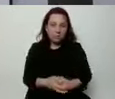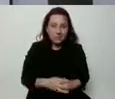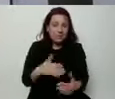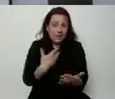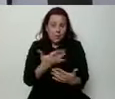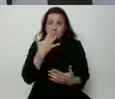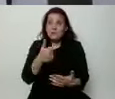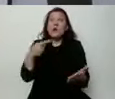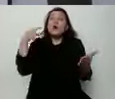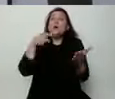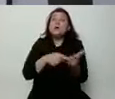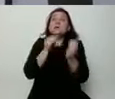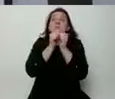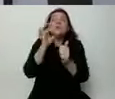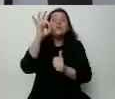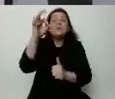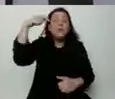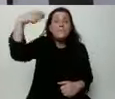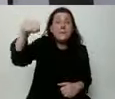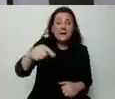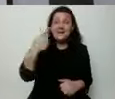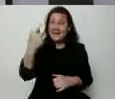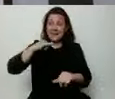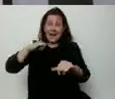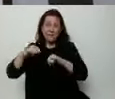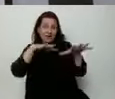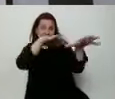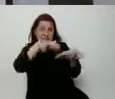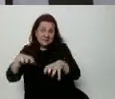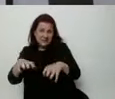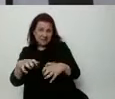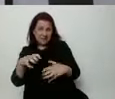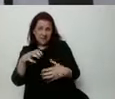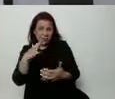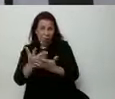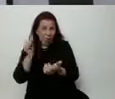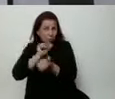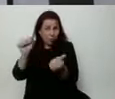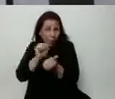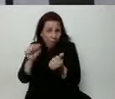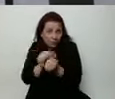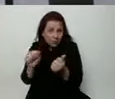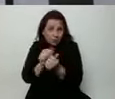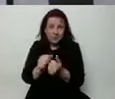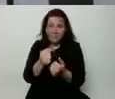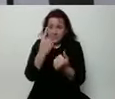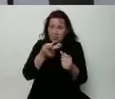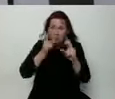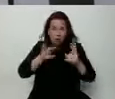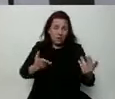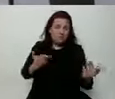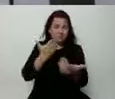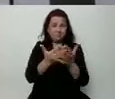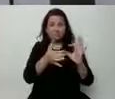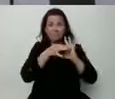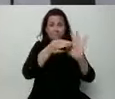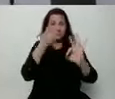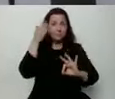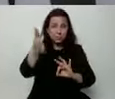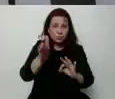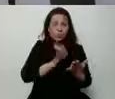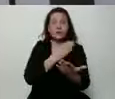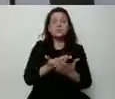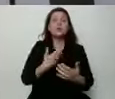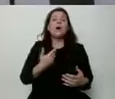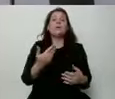prezydenta, o tym, że monopol jednej władzy jest szkodliwy i o konkretnych propozycjach dotyczących przyszłości. Takich jak kwota